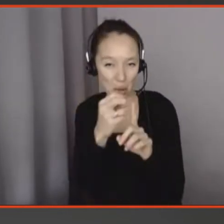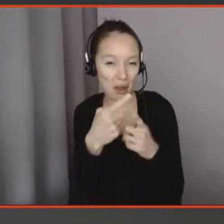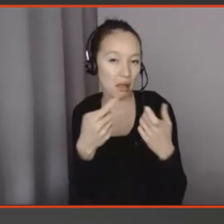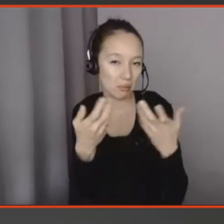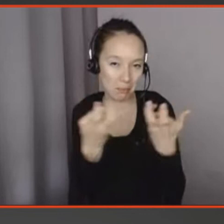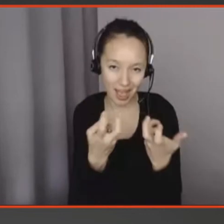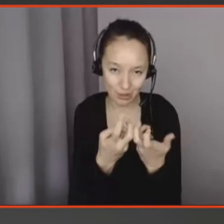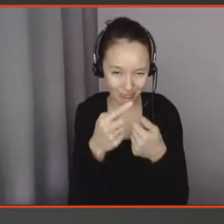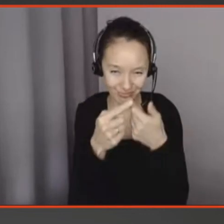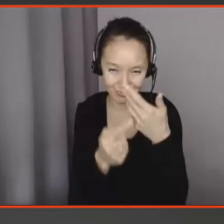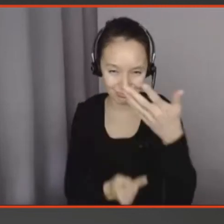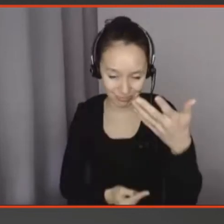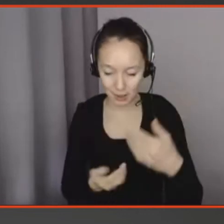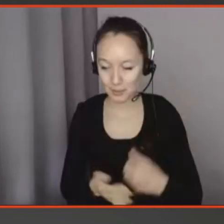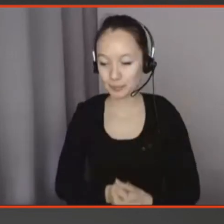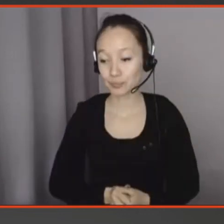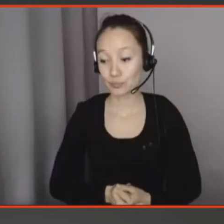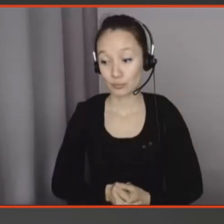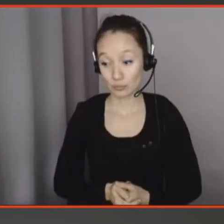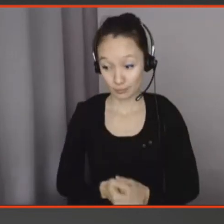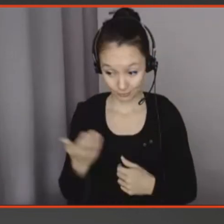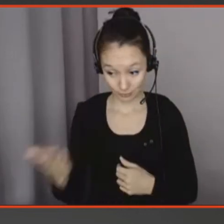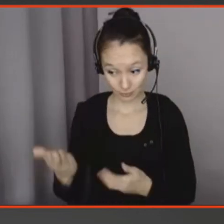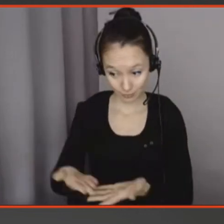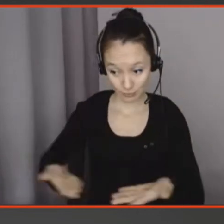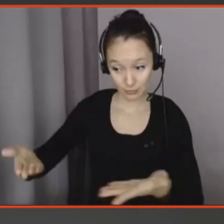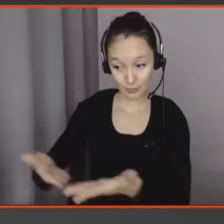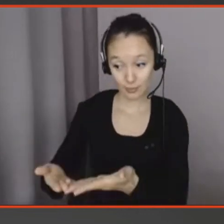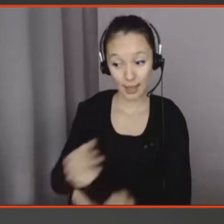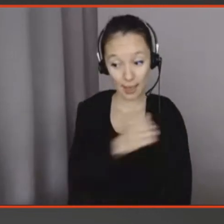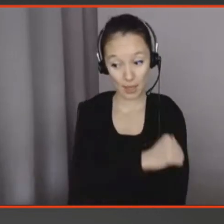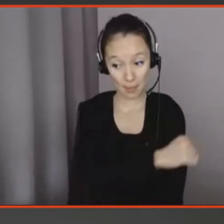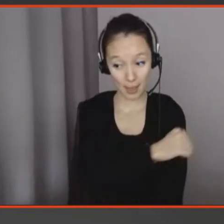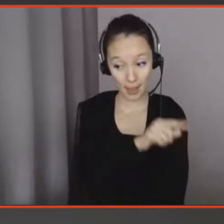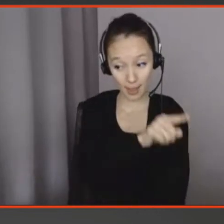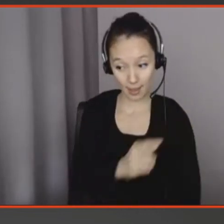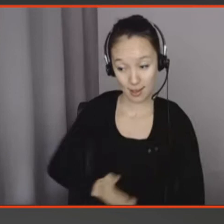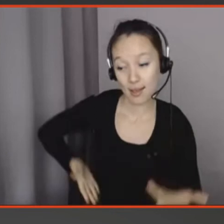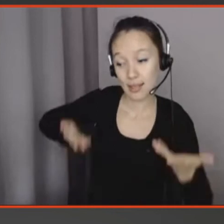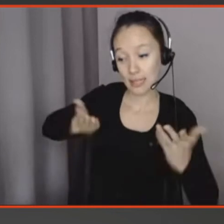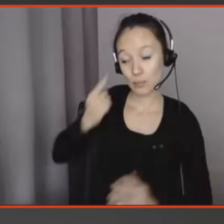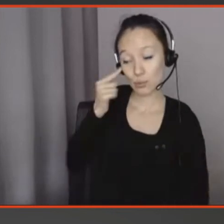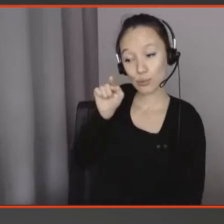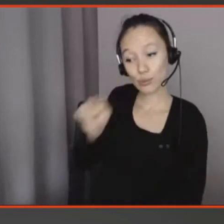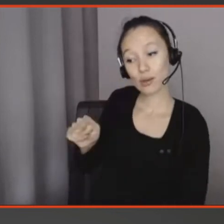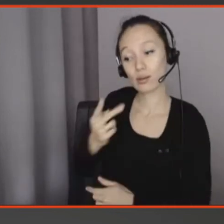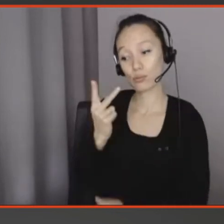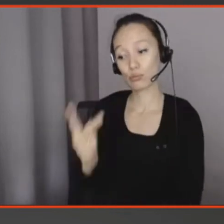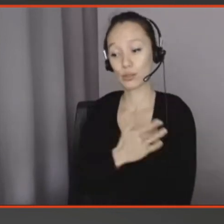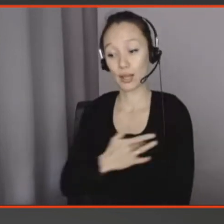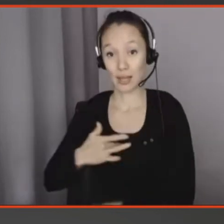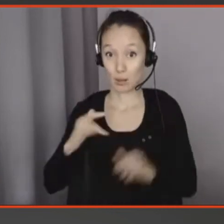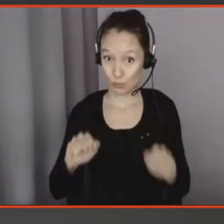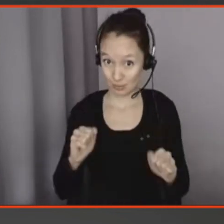Sur cette base, elle a demandé aux infirmières de prendre des décisions pour la santé de la personne âgée jusqu'à des décisions critiques de,